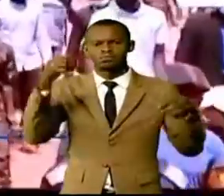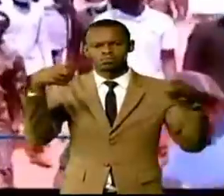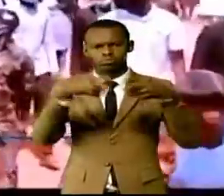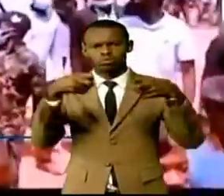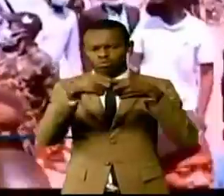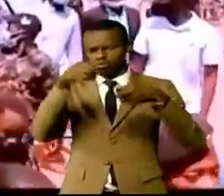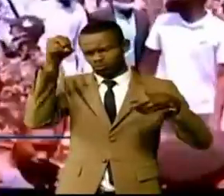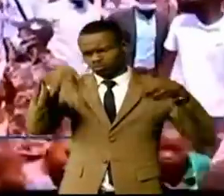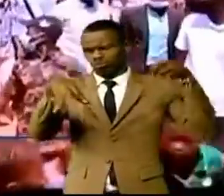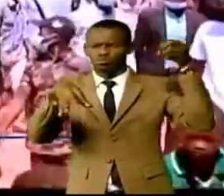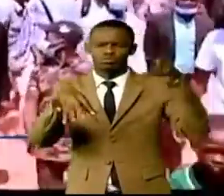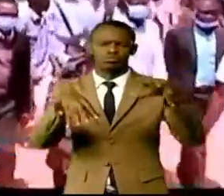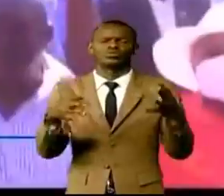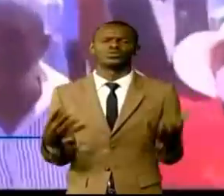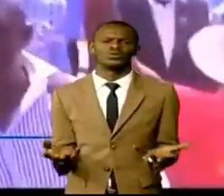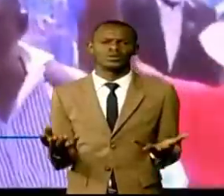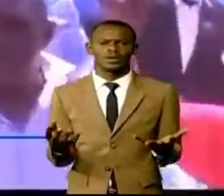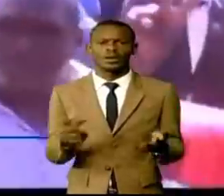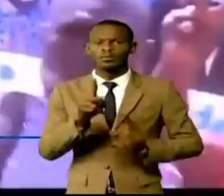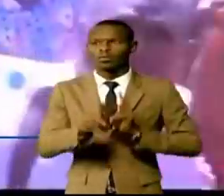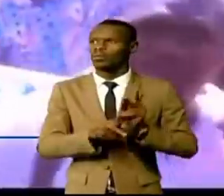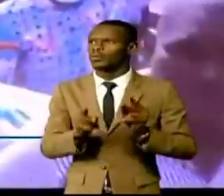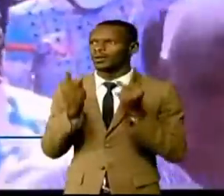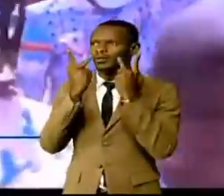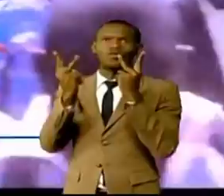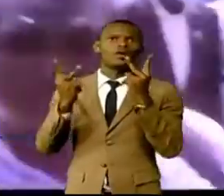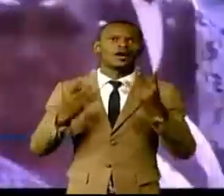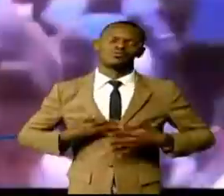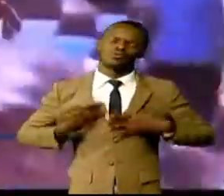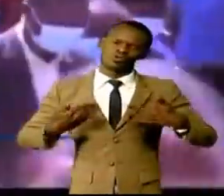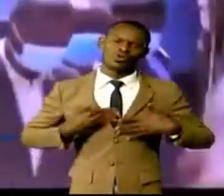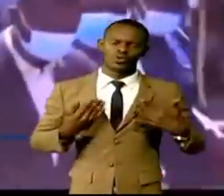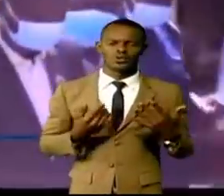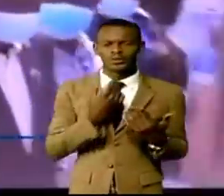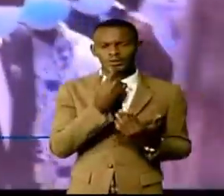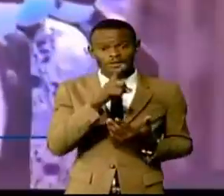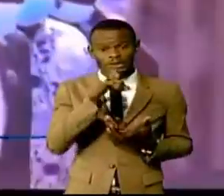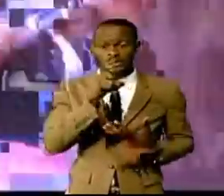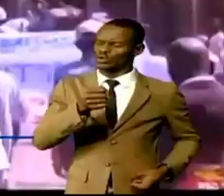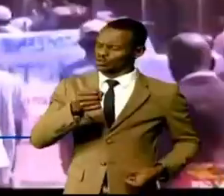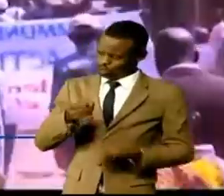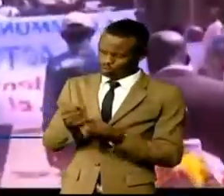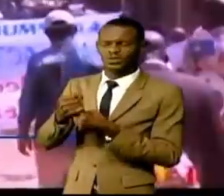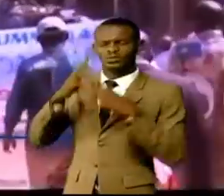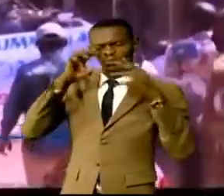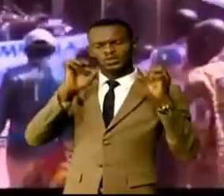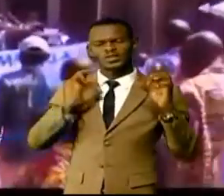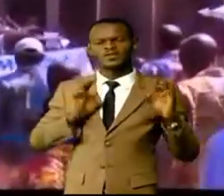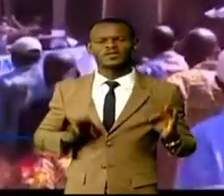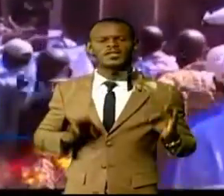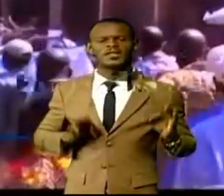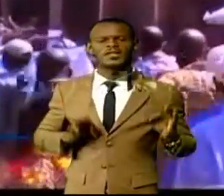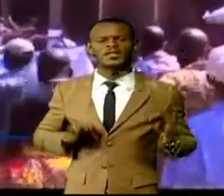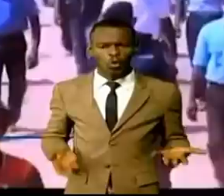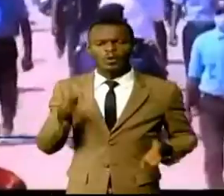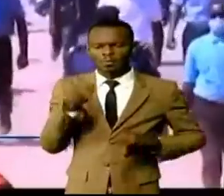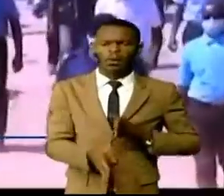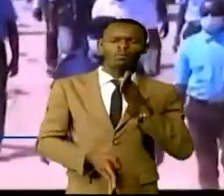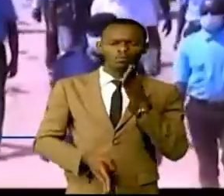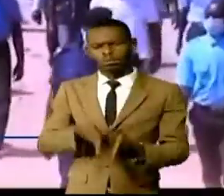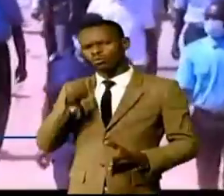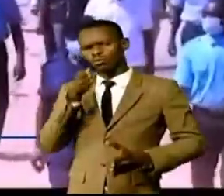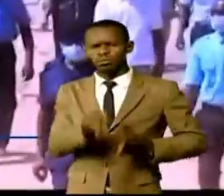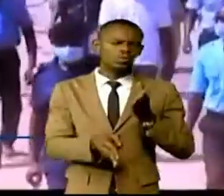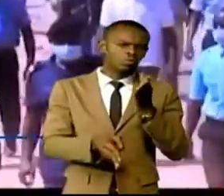au président de la République, chef de l'État, Félix Antoine Tchisekedi Tchilombo, qui, à travers cette action d'envergure, est en train de matérialiser